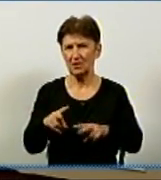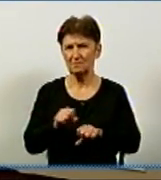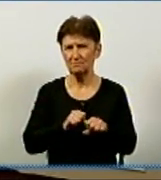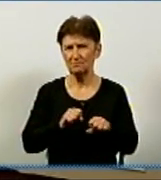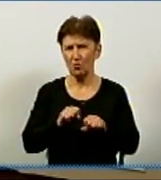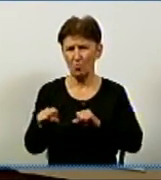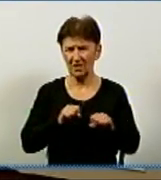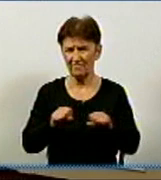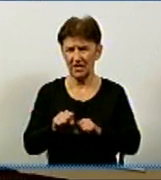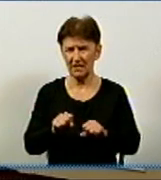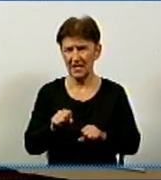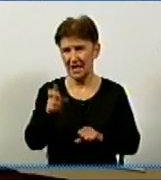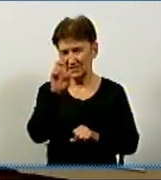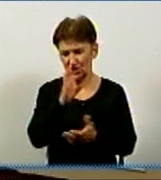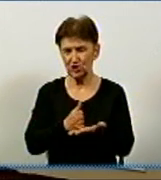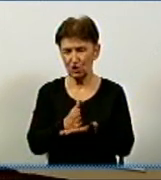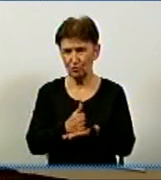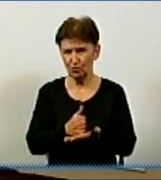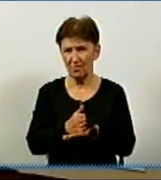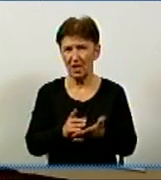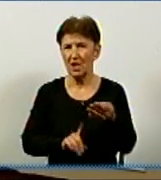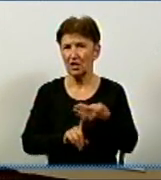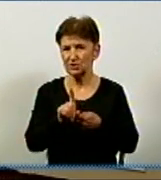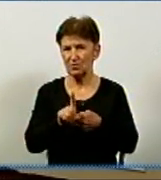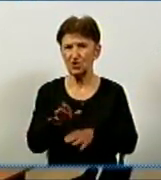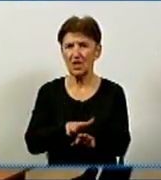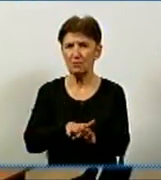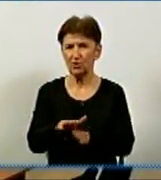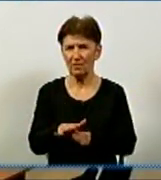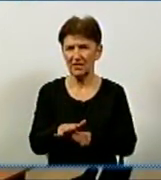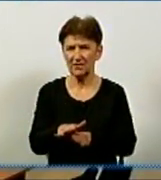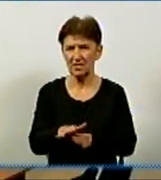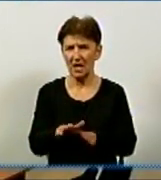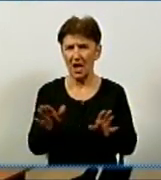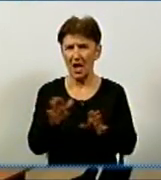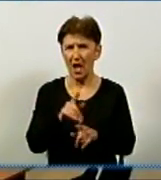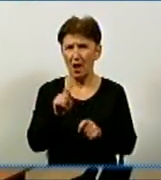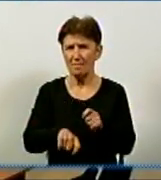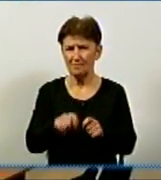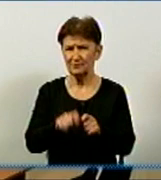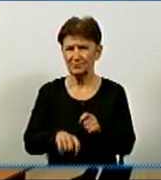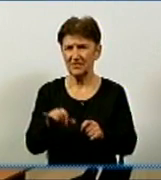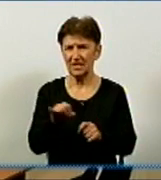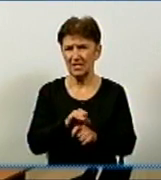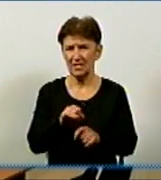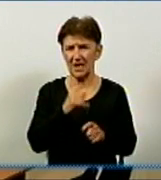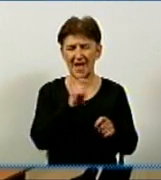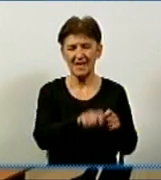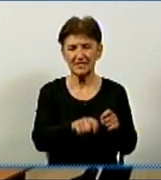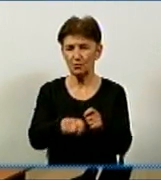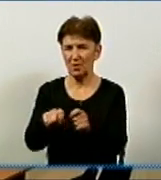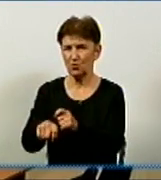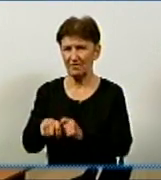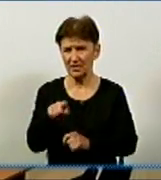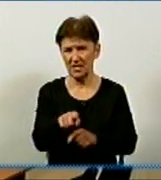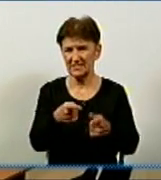Держпродспоживслужби в Кіровоградській області розпочали проводити епідеміологічне розслідування та провели інспектування даного